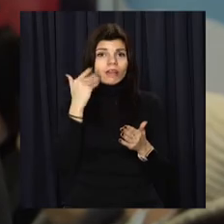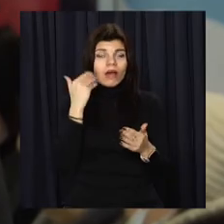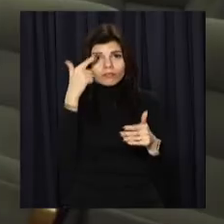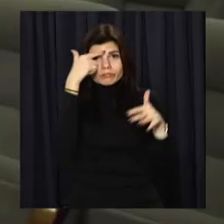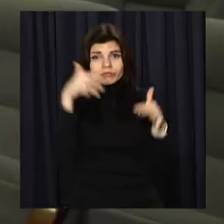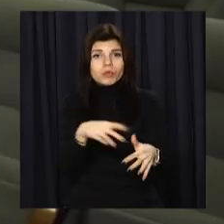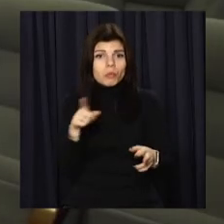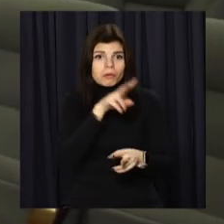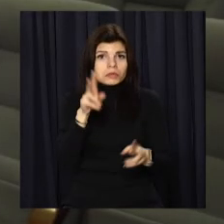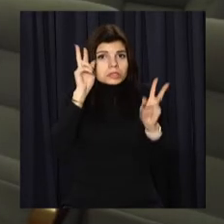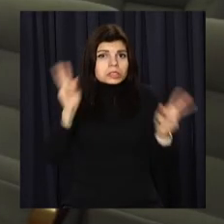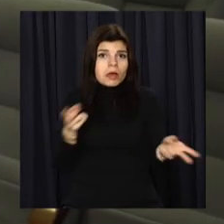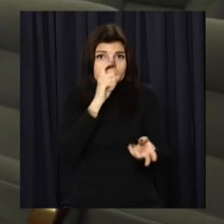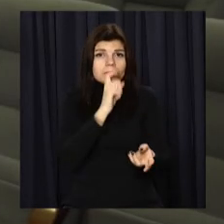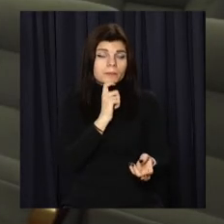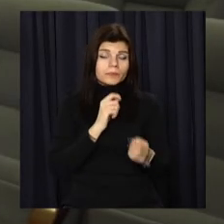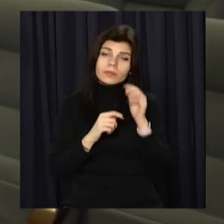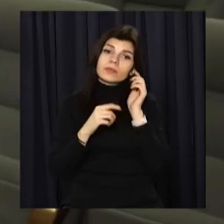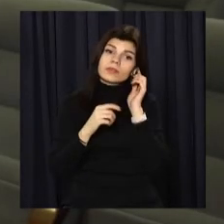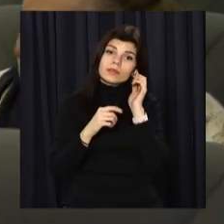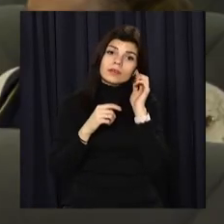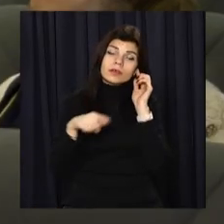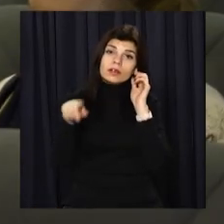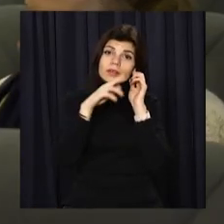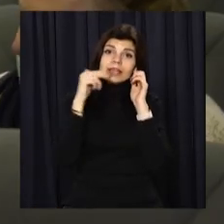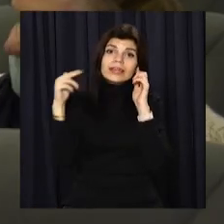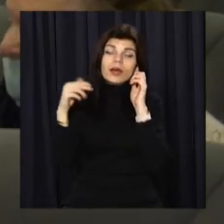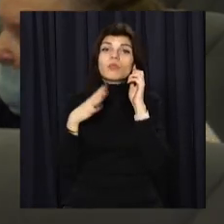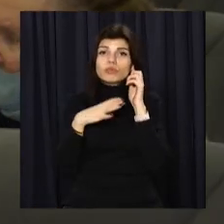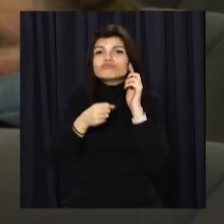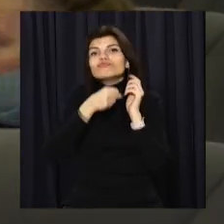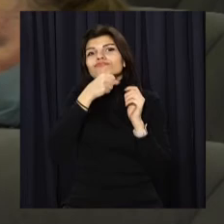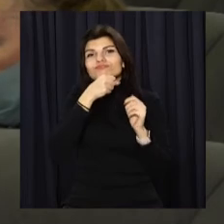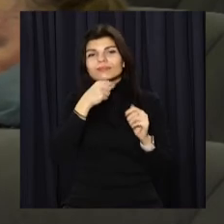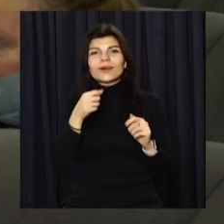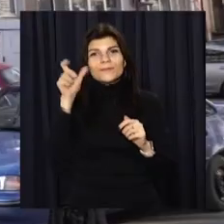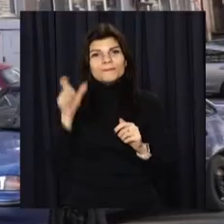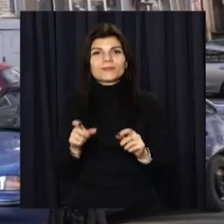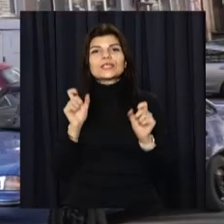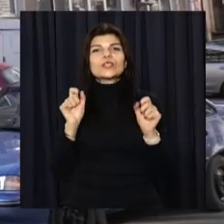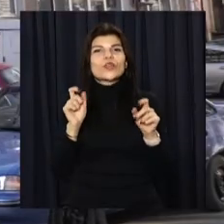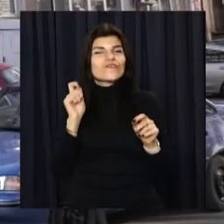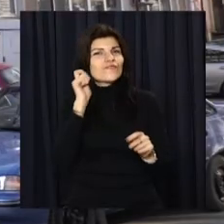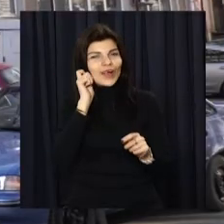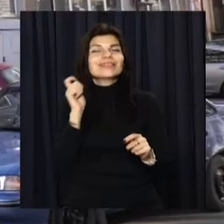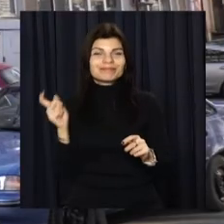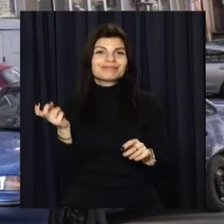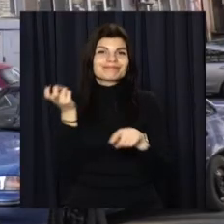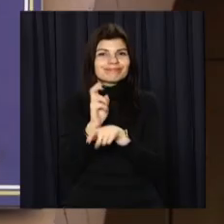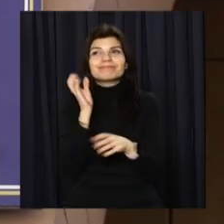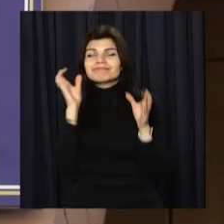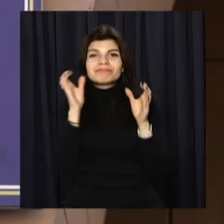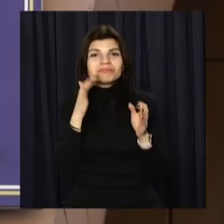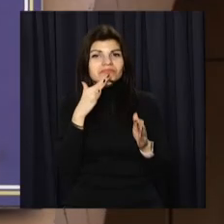шахрайства. Лекцію прослухали зо два десятки дніпрянок золотого віку. Вікторія Вахрушина, Олег Радіонов, Open